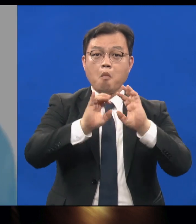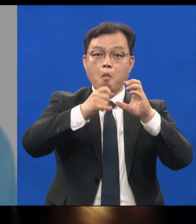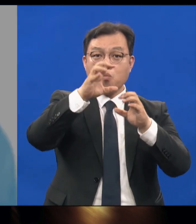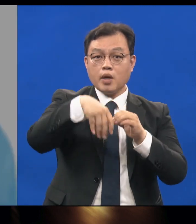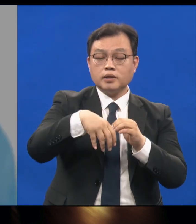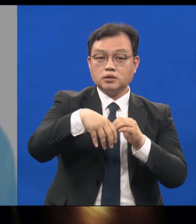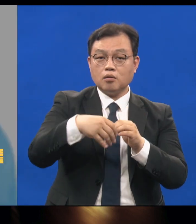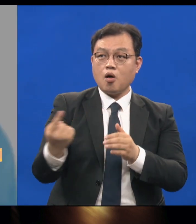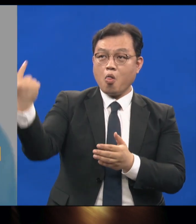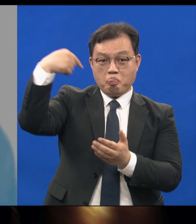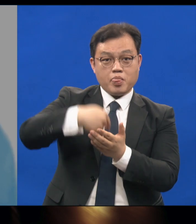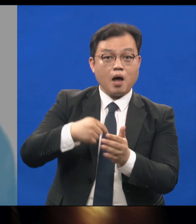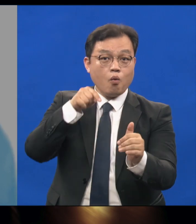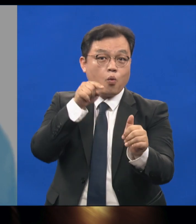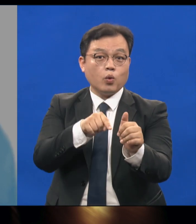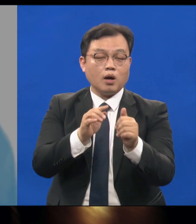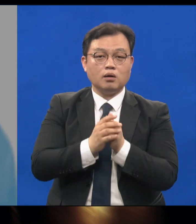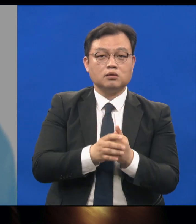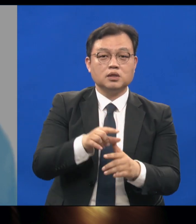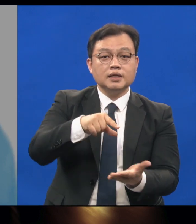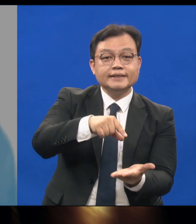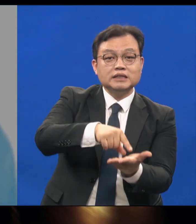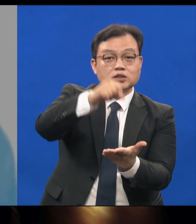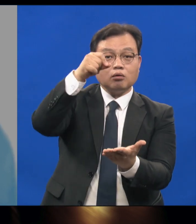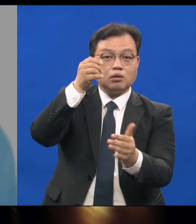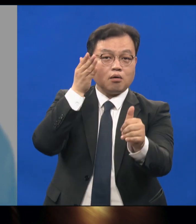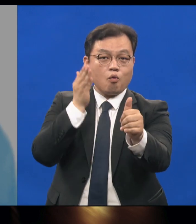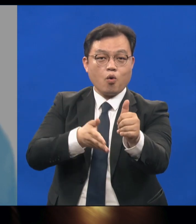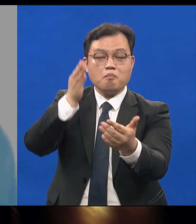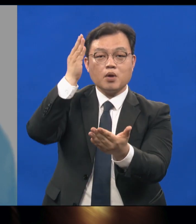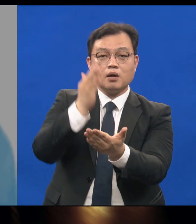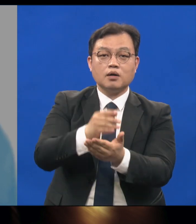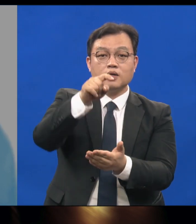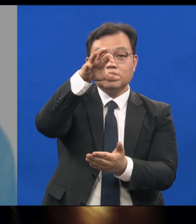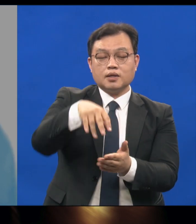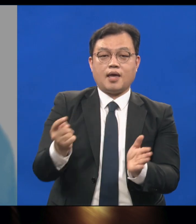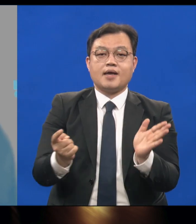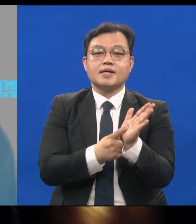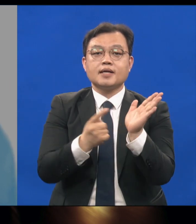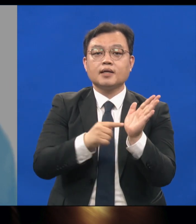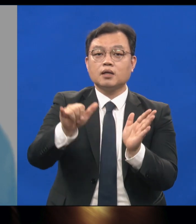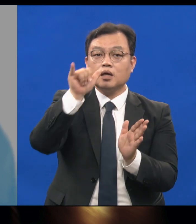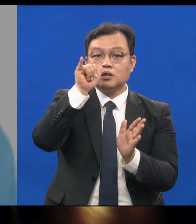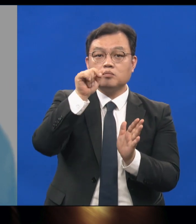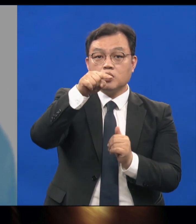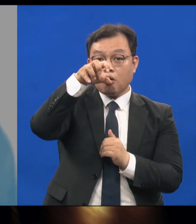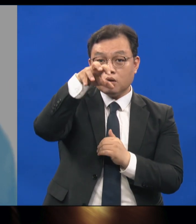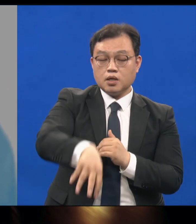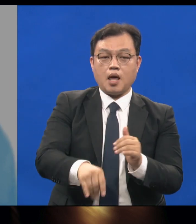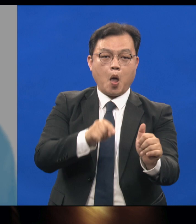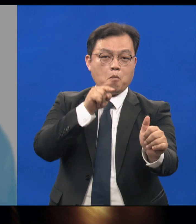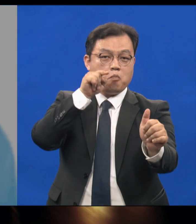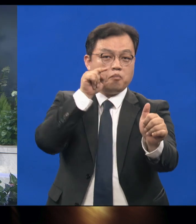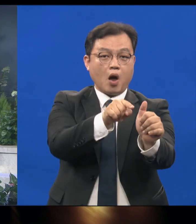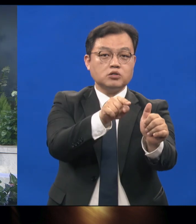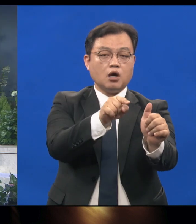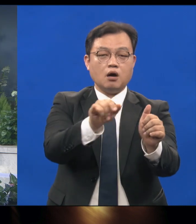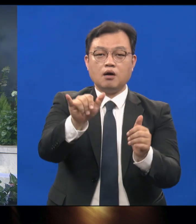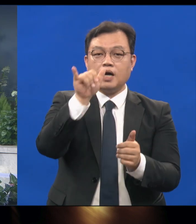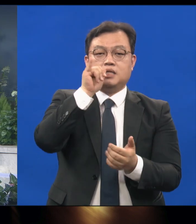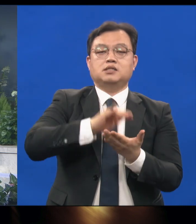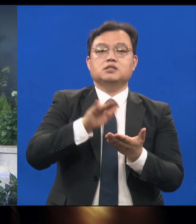그냥 적당한 건면이 아니라 여기에 김박성이 들어있어요 여기에 명령형이 들어있어요